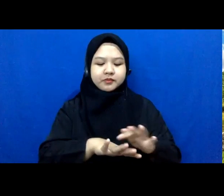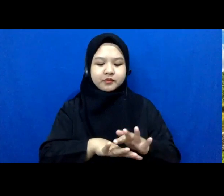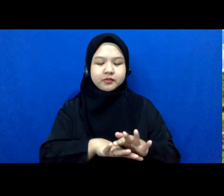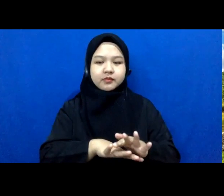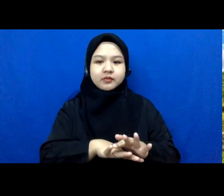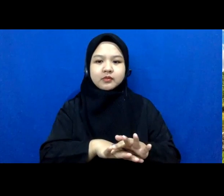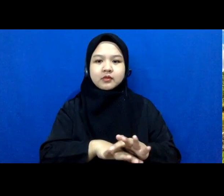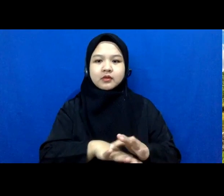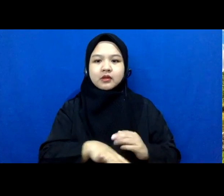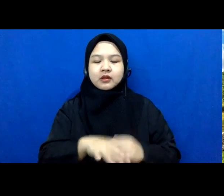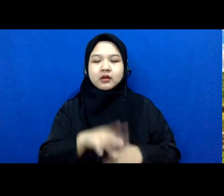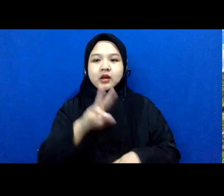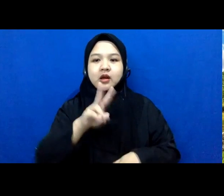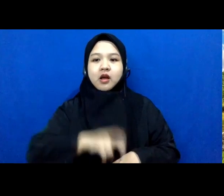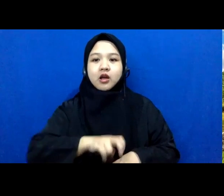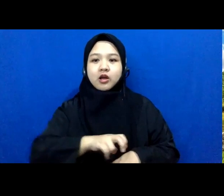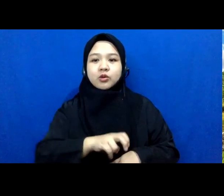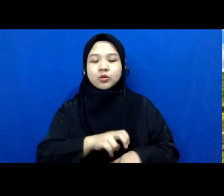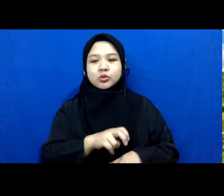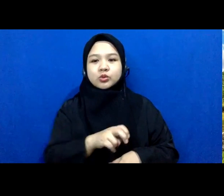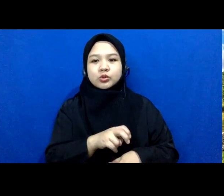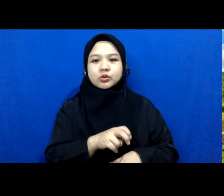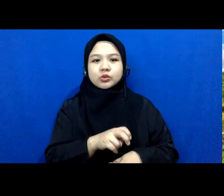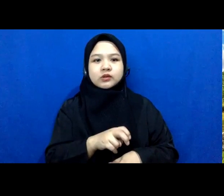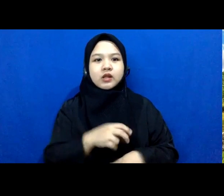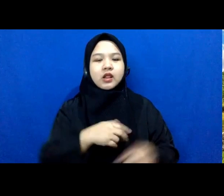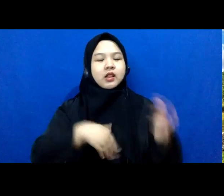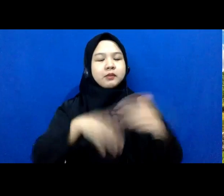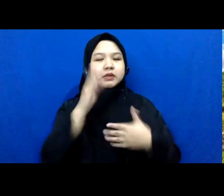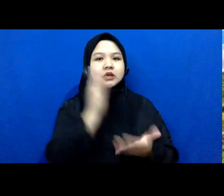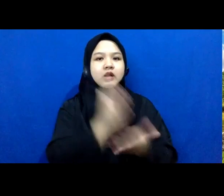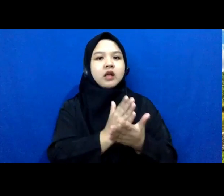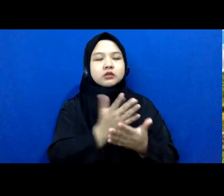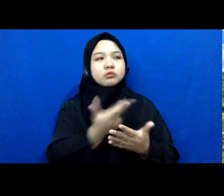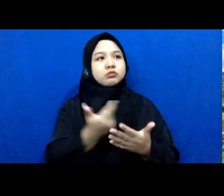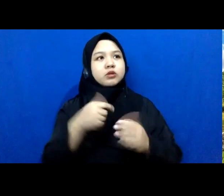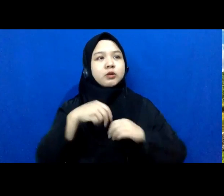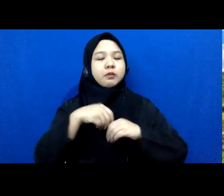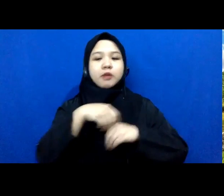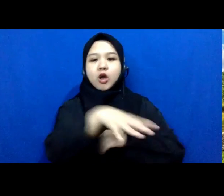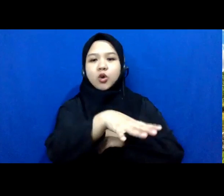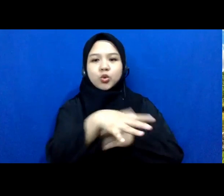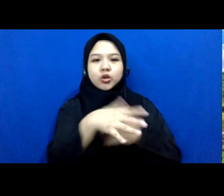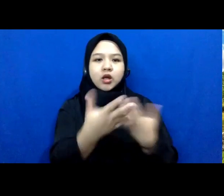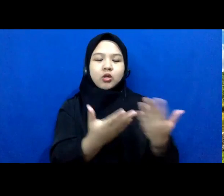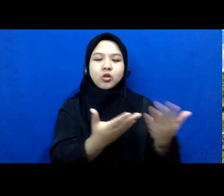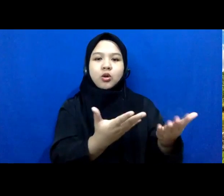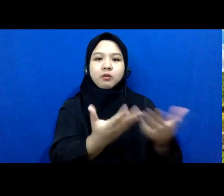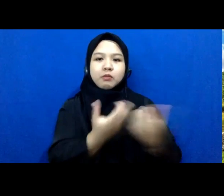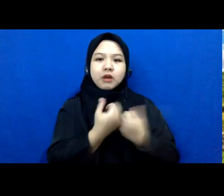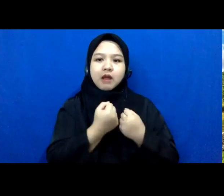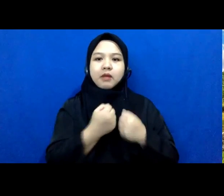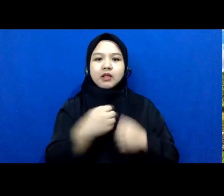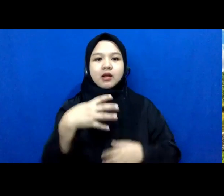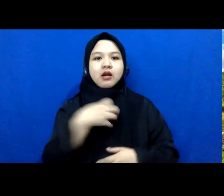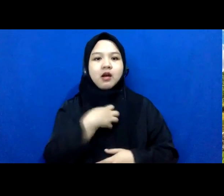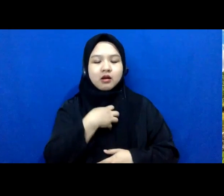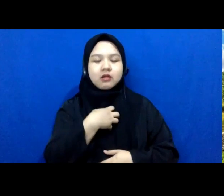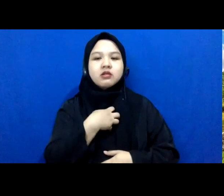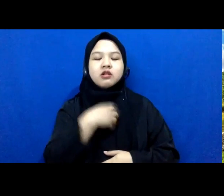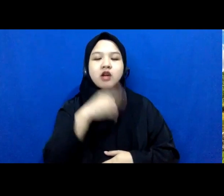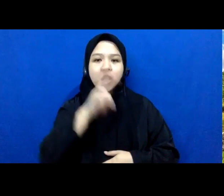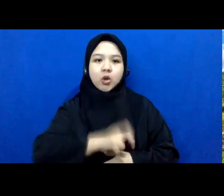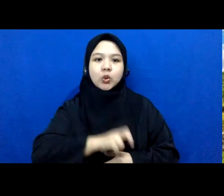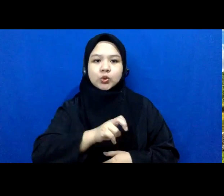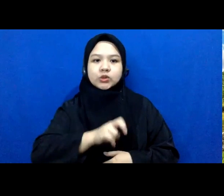apa namanya keras ya mempengaruhi apa mendapatkan hak yang seharusnya memang diterima